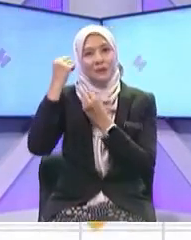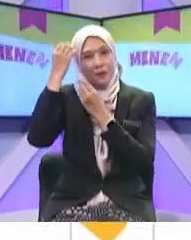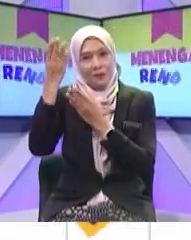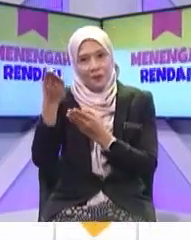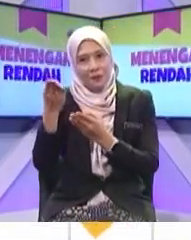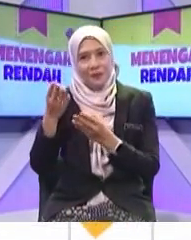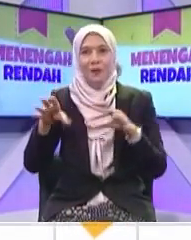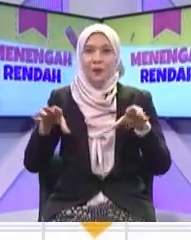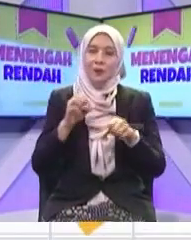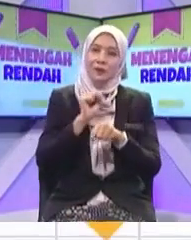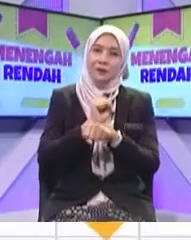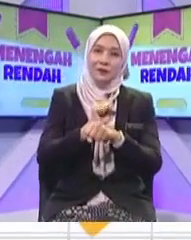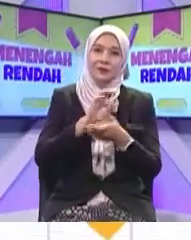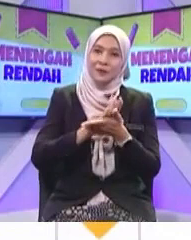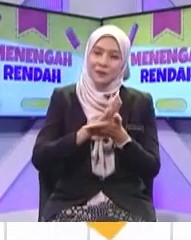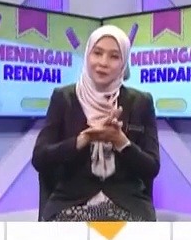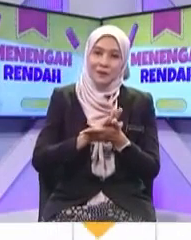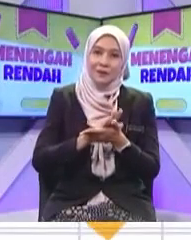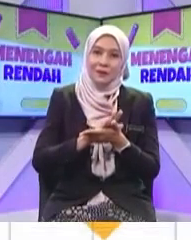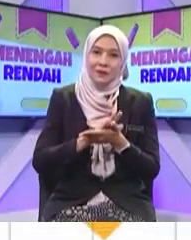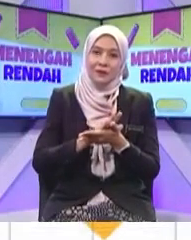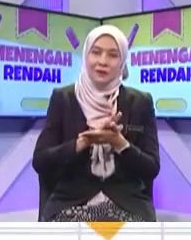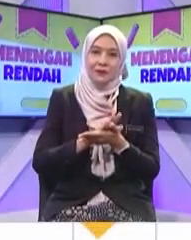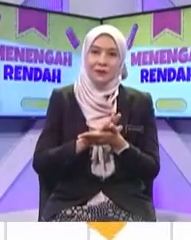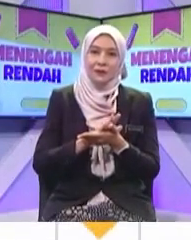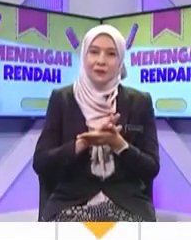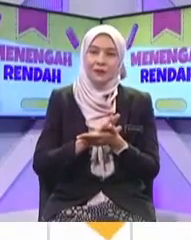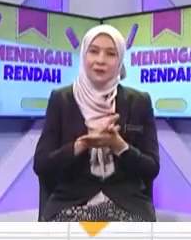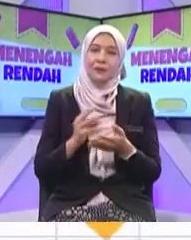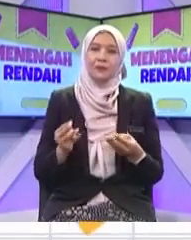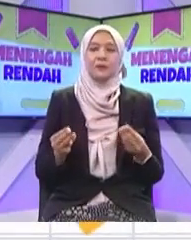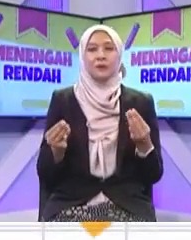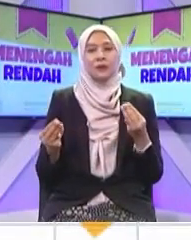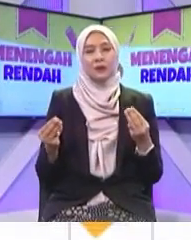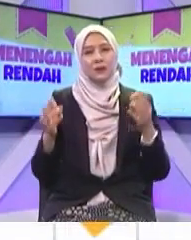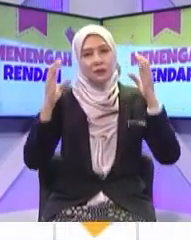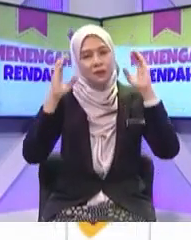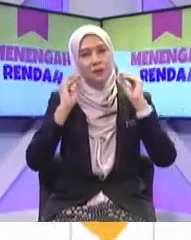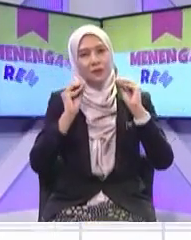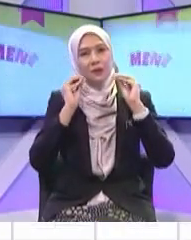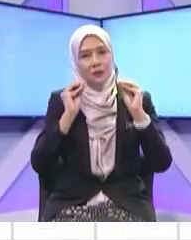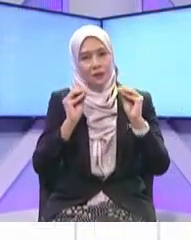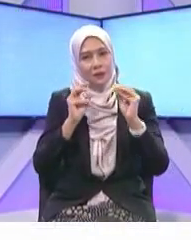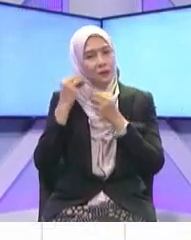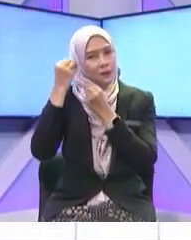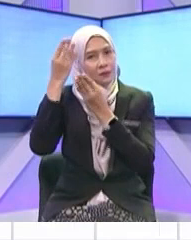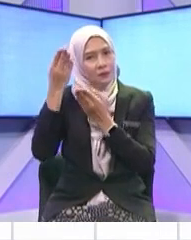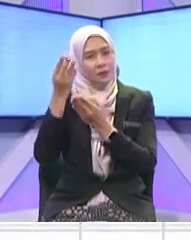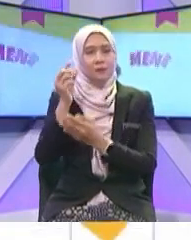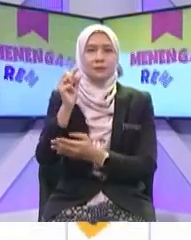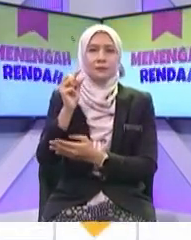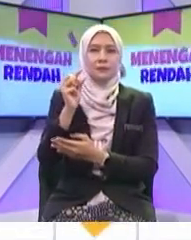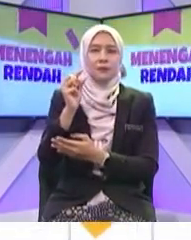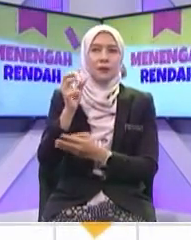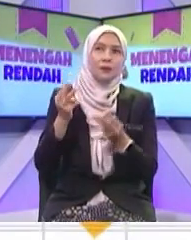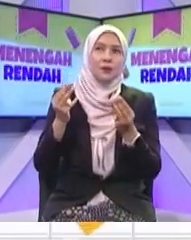sekolah Apa lagi yang boleh buat Cari maklumat tambahan Kadang-kadang Cikgu mengajar di sekolah Mungkin maklumat dia terhad Betul Tapi kita